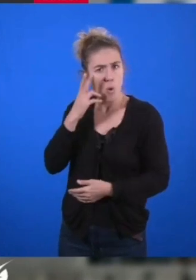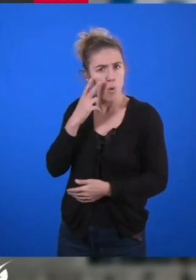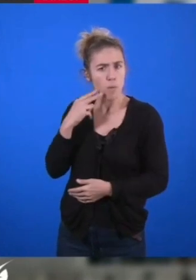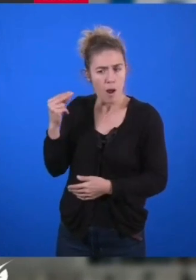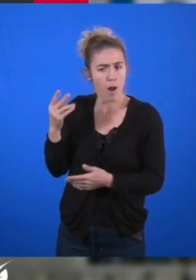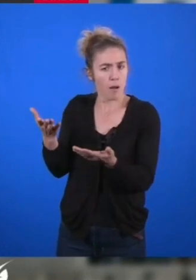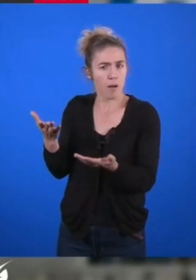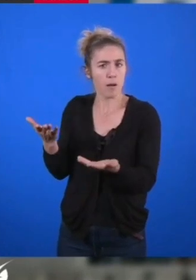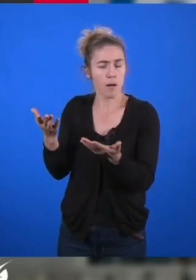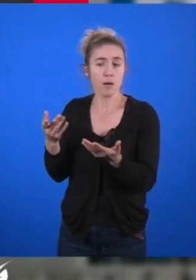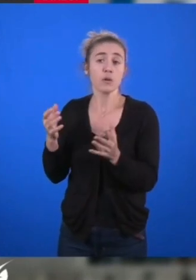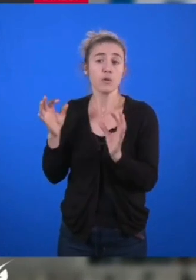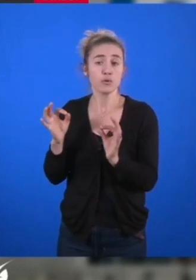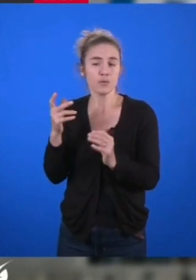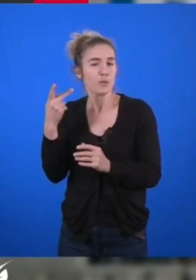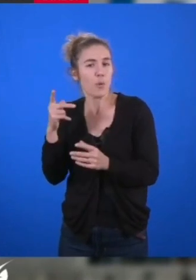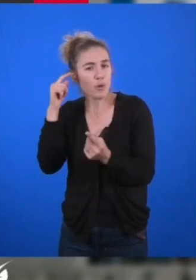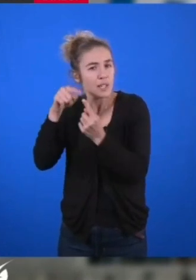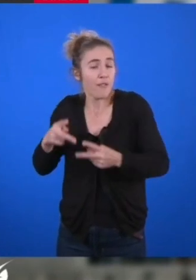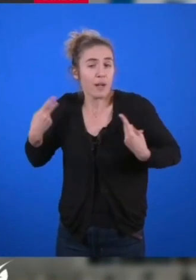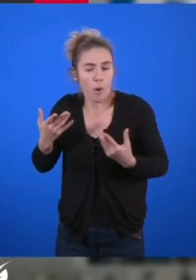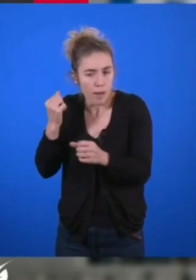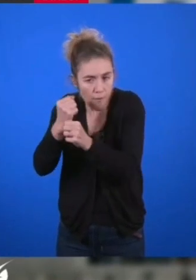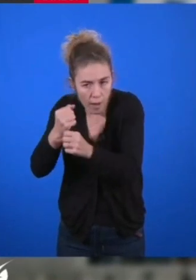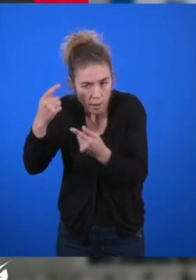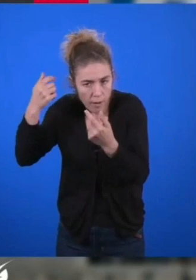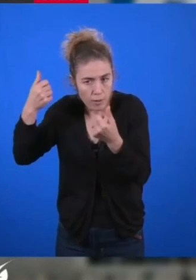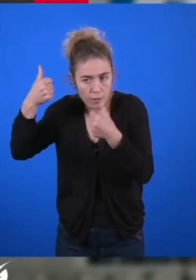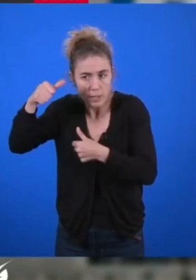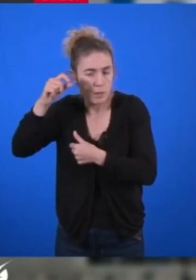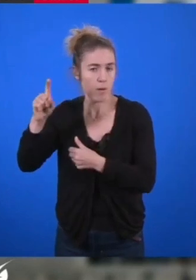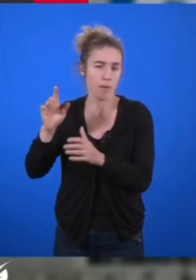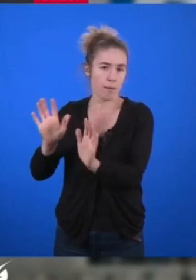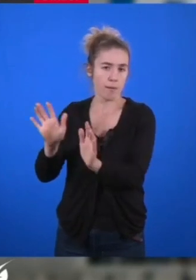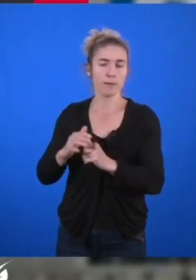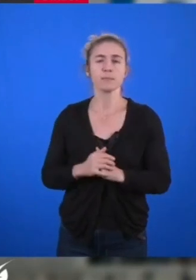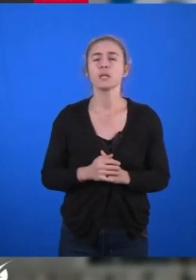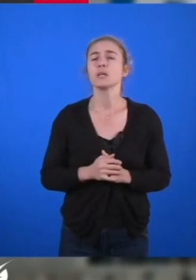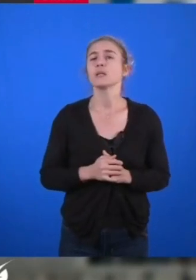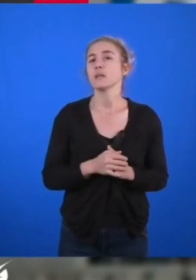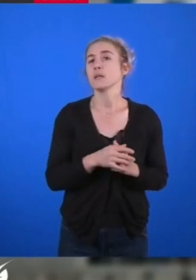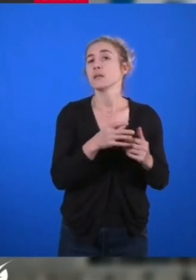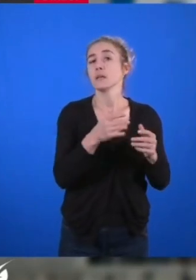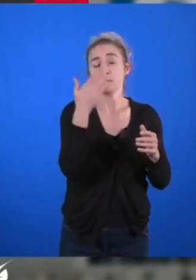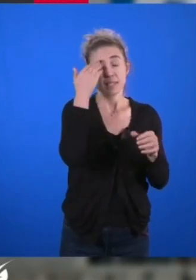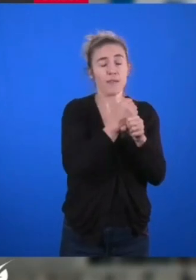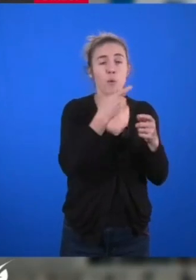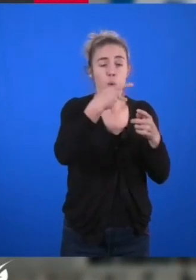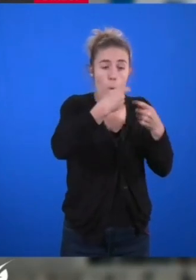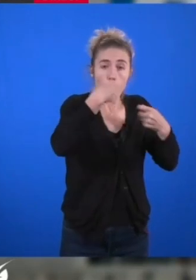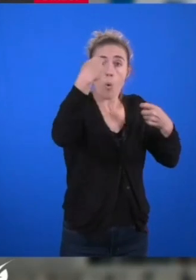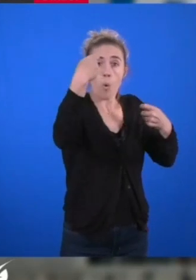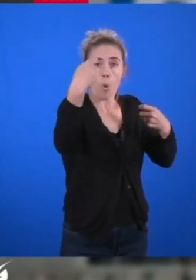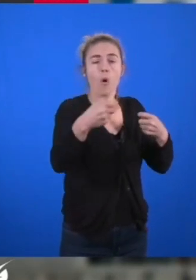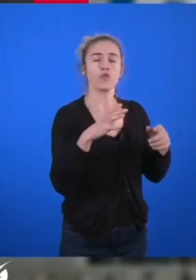celui de leur seule activité économique. Personne ne nous fera en effet croire que l'allongement du temps de travail, même encadré